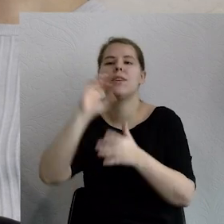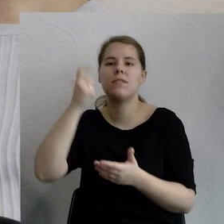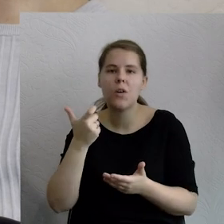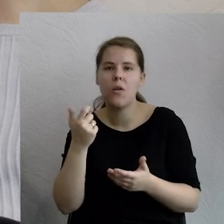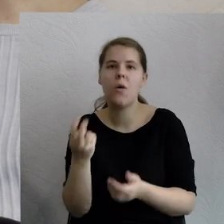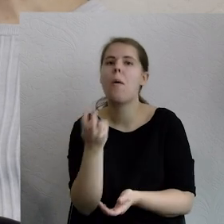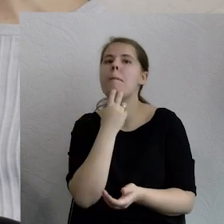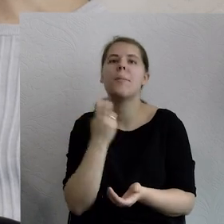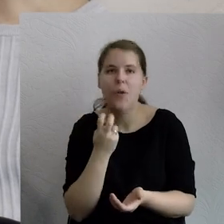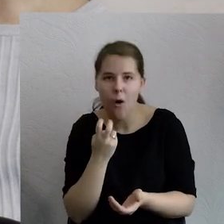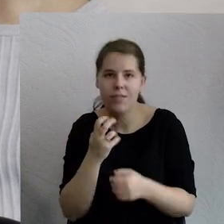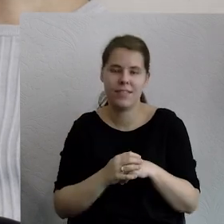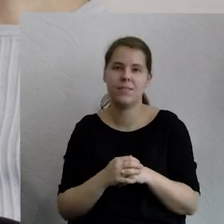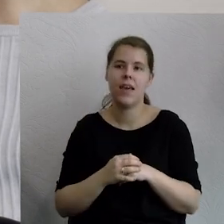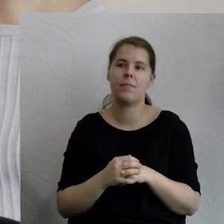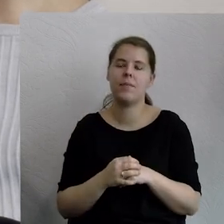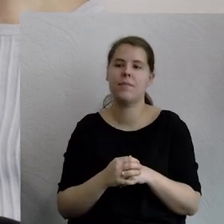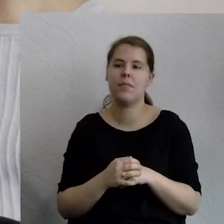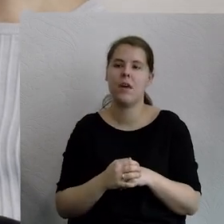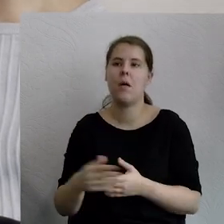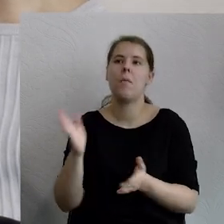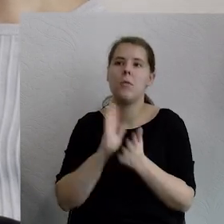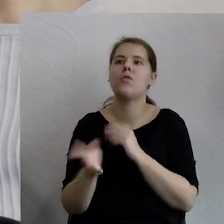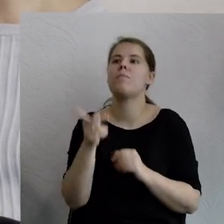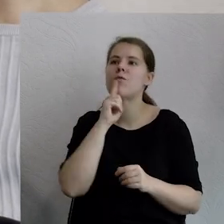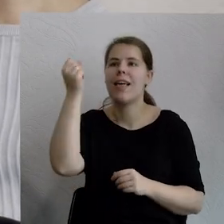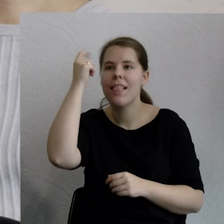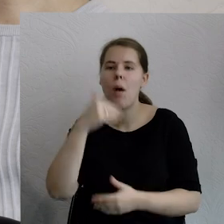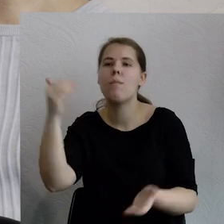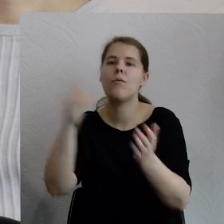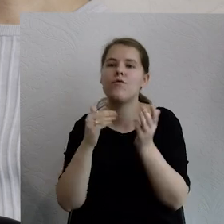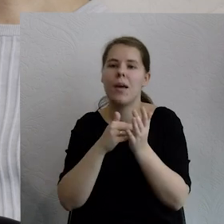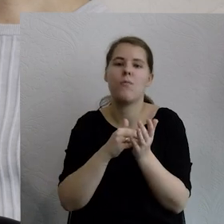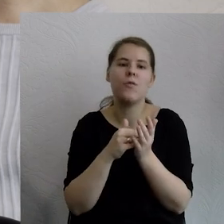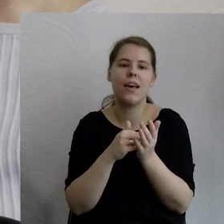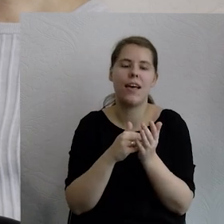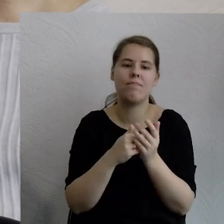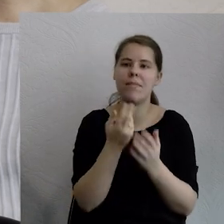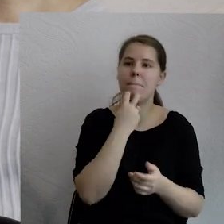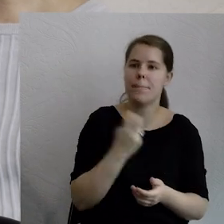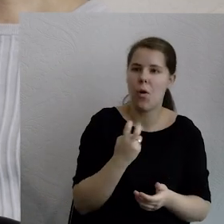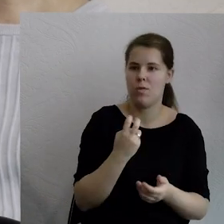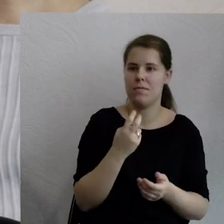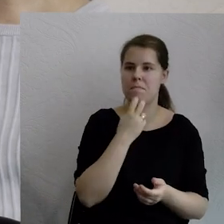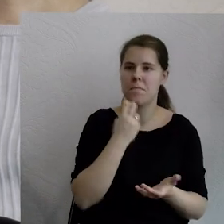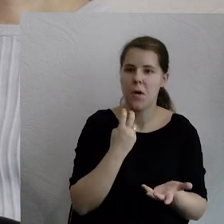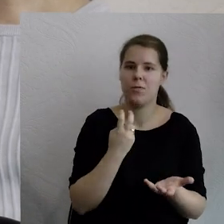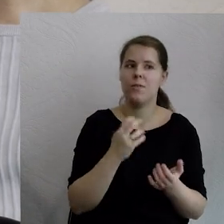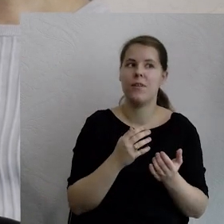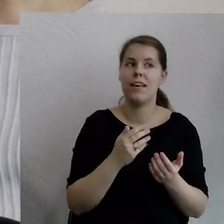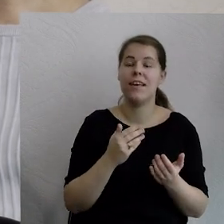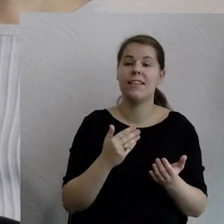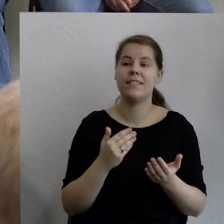o to, że ona sama zużywa dużo energii, tylko po prostu wymaga cywilizacji bardzo energochłonnej. W związku z czym, z jej pomocą możemy